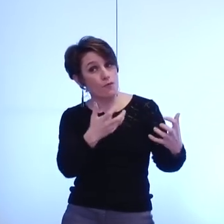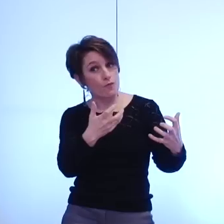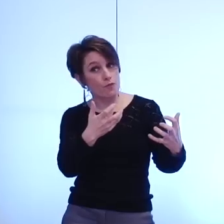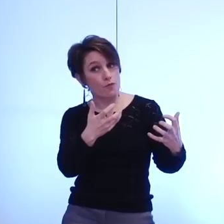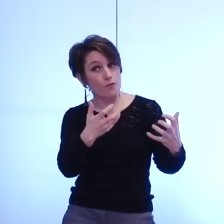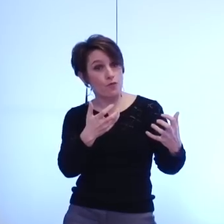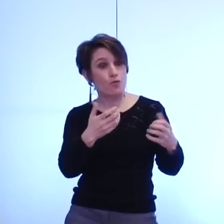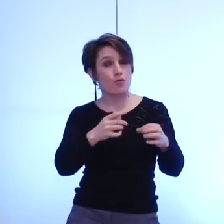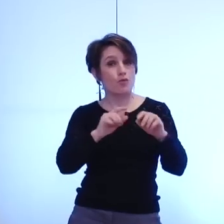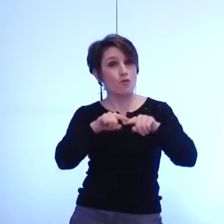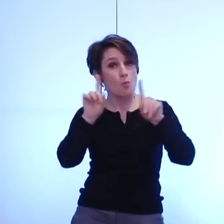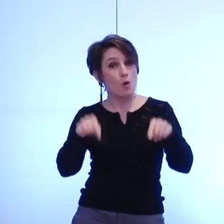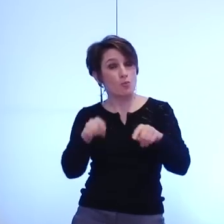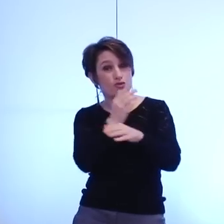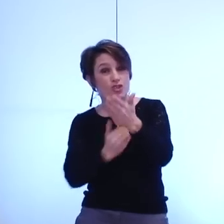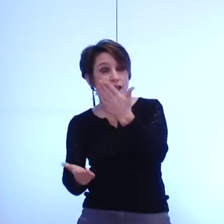'enlèvement des ordures ménagères